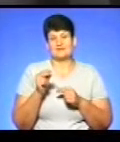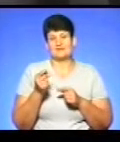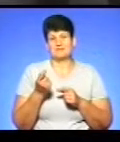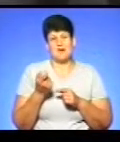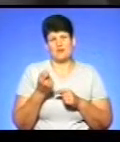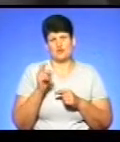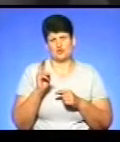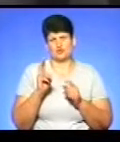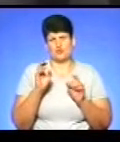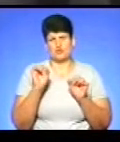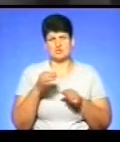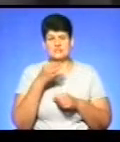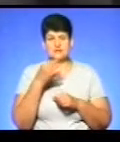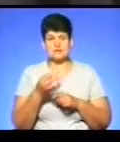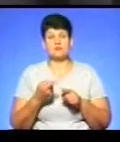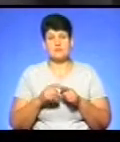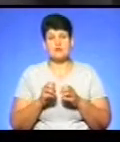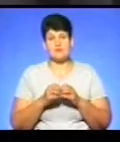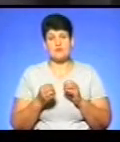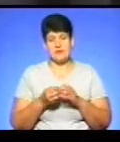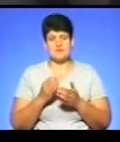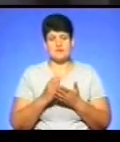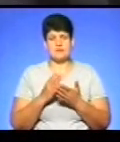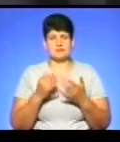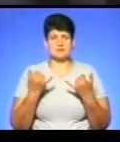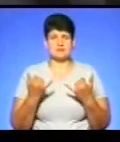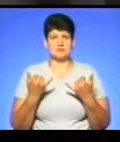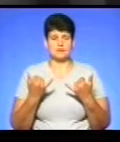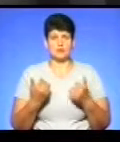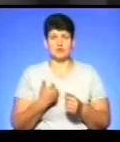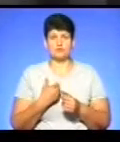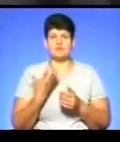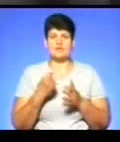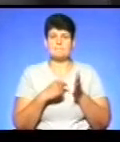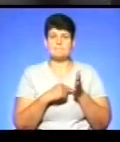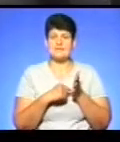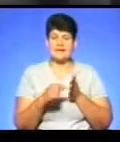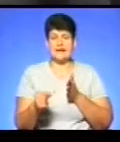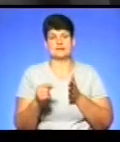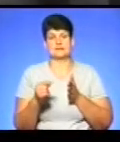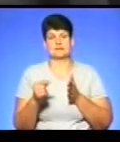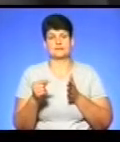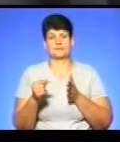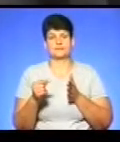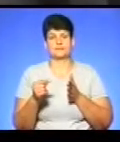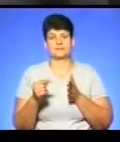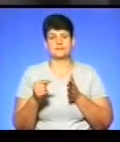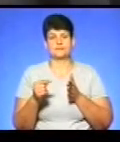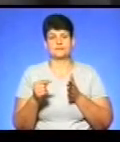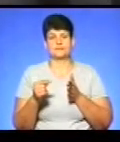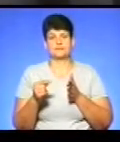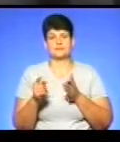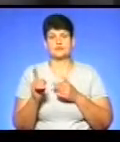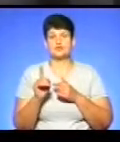може сказати, тому така проблема зараз існує. І хотів би ще підкреслити, знову ж таки, таку ремарочку зробити,